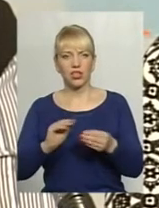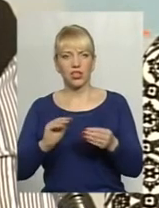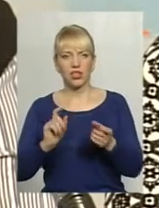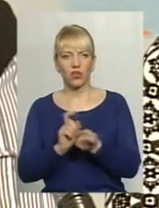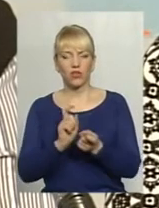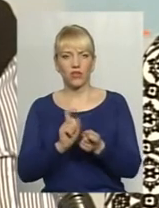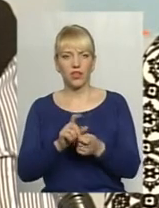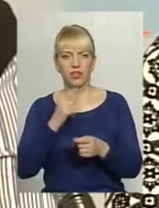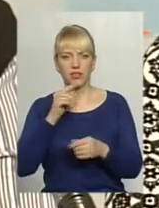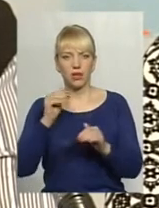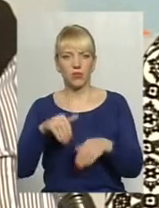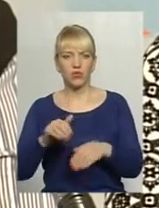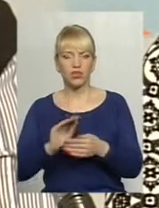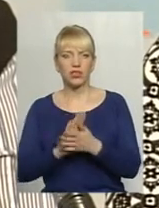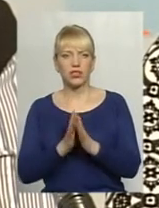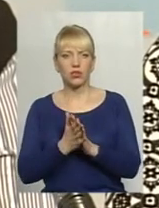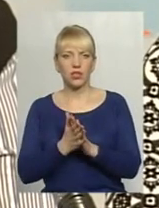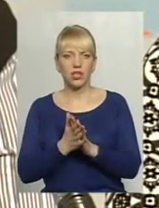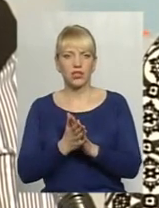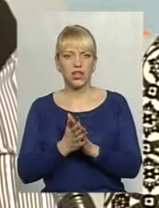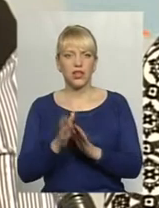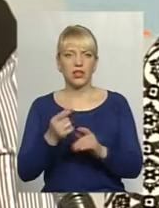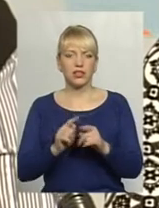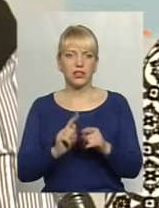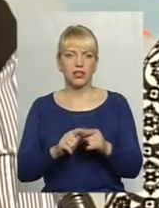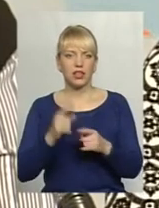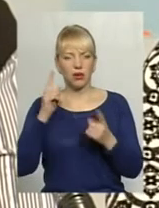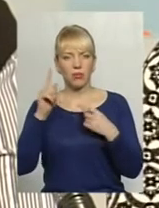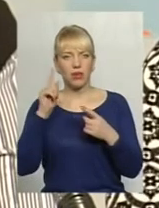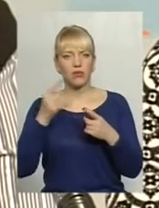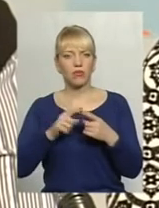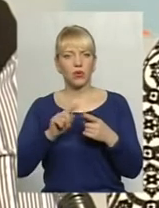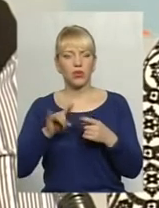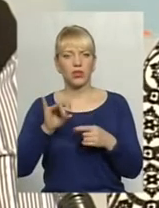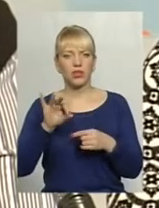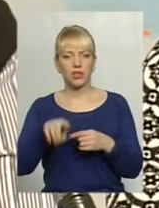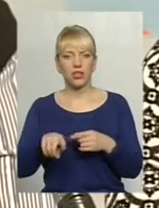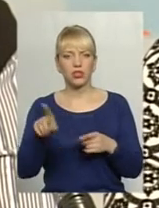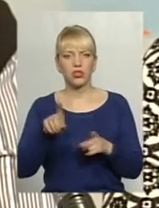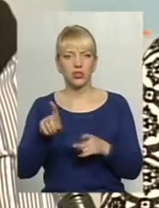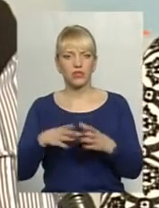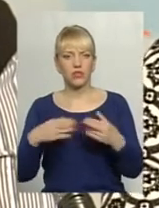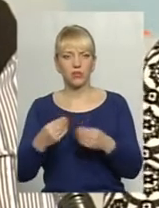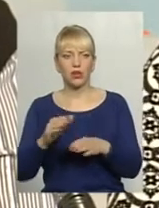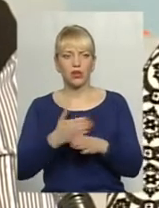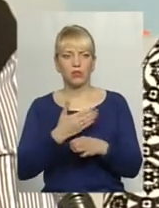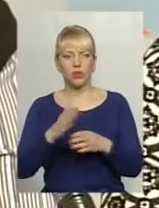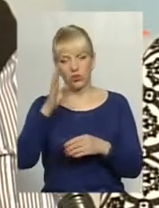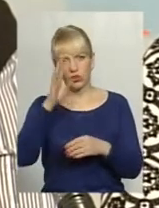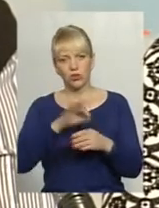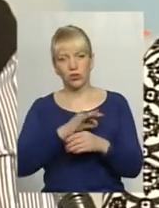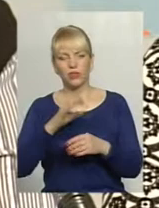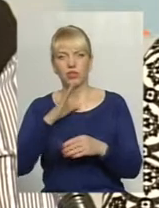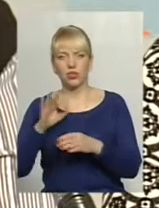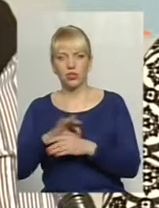замовчення ситуації із тих міфів про те, що в сім'ї між чоловіком і жінкою б'є, значить